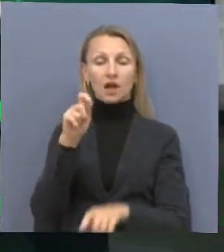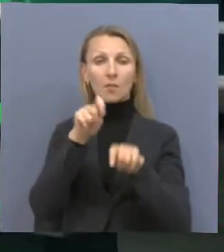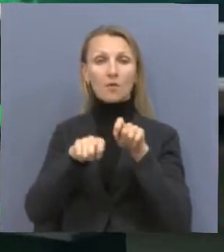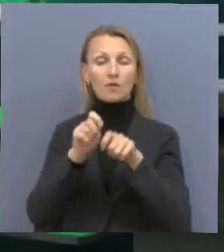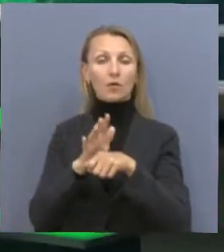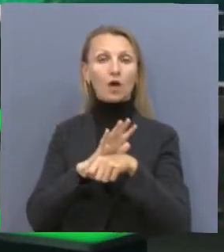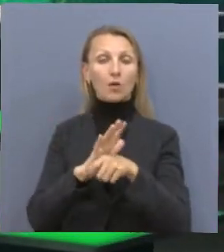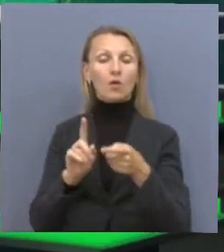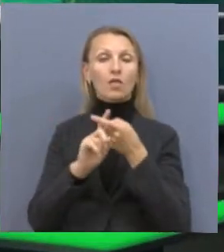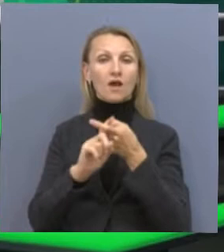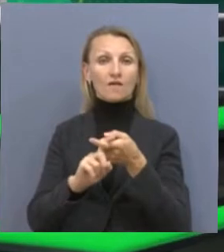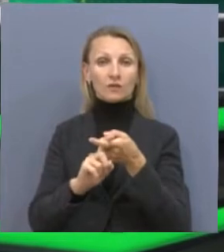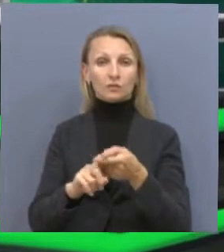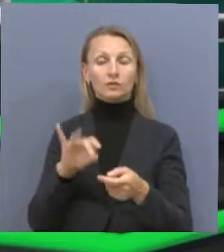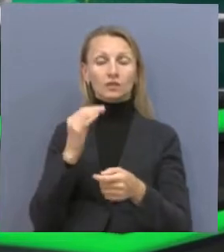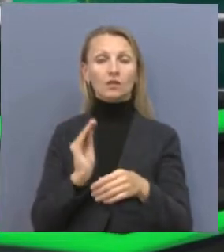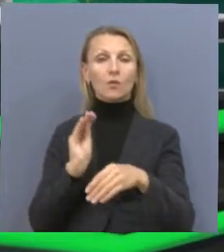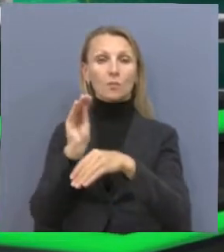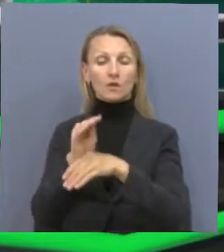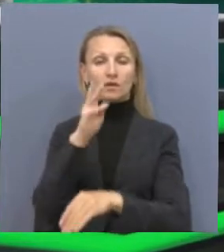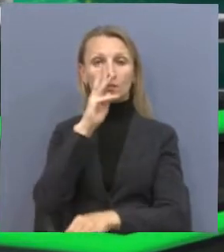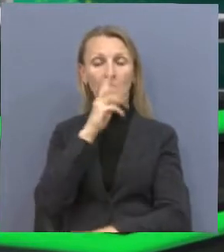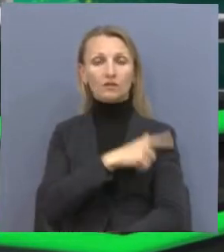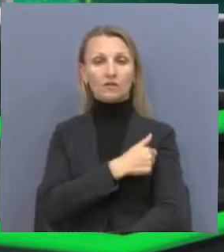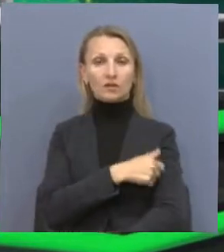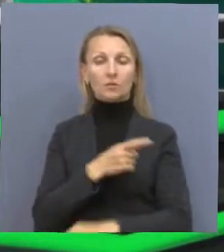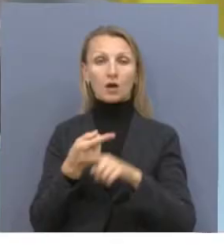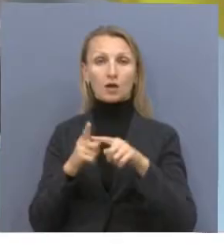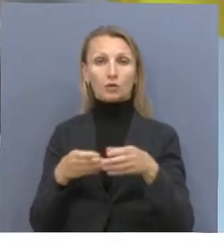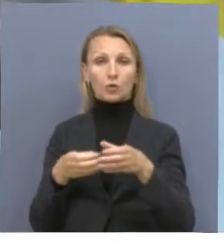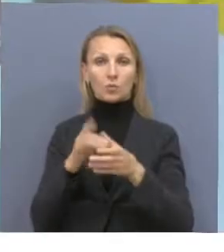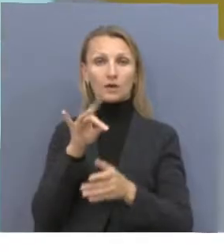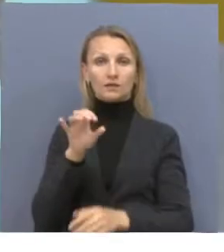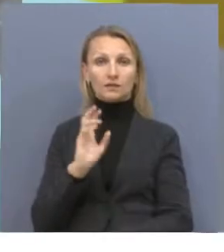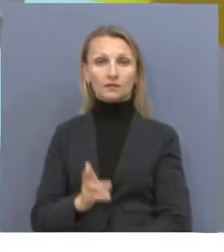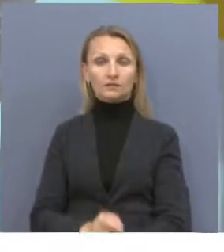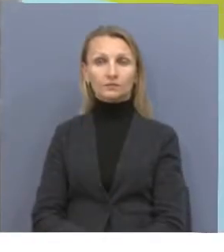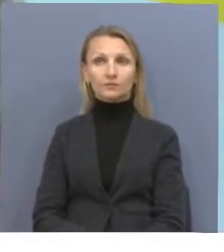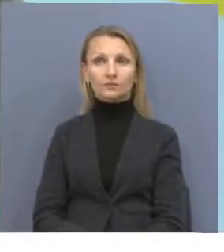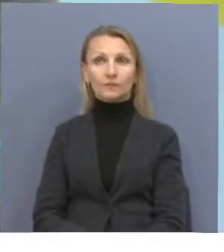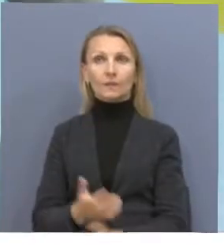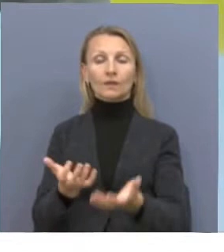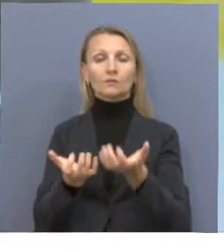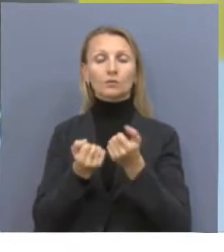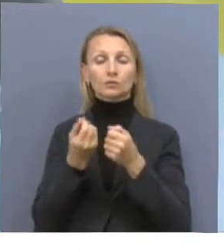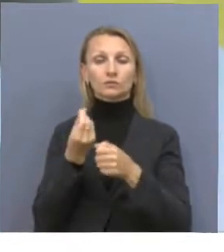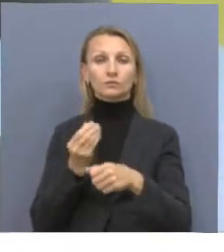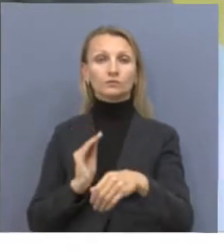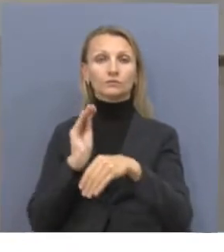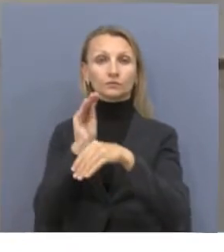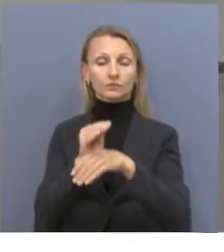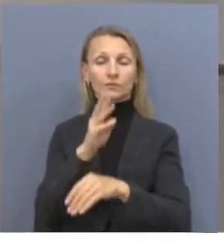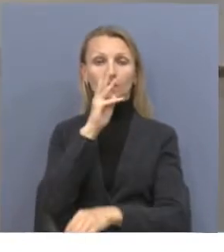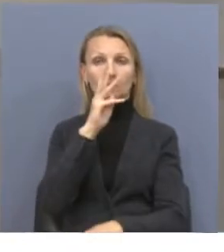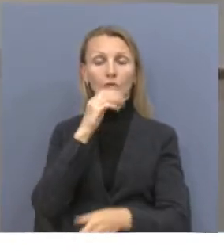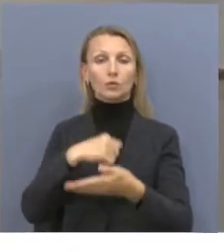инфекцию и надбавки медработникам, входящих в группу риска. К слову, для получения надбавки медработникам